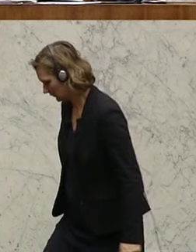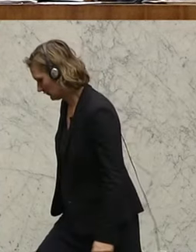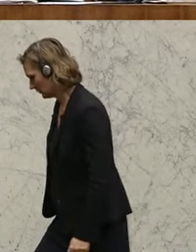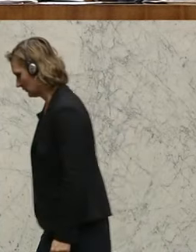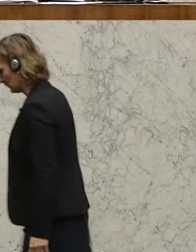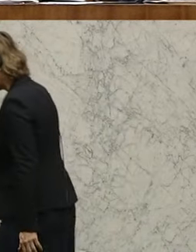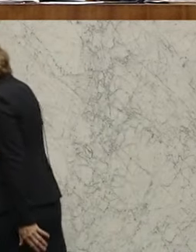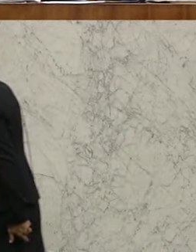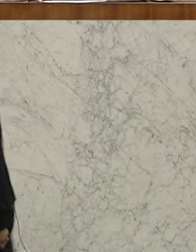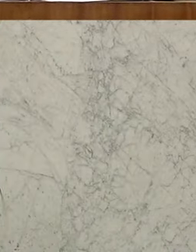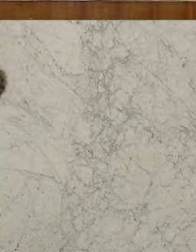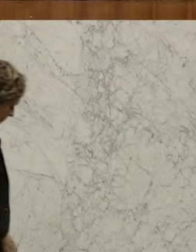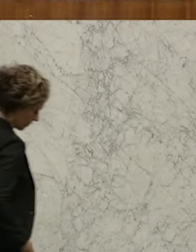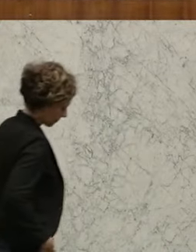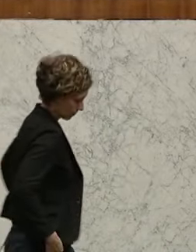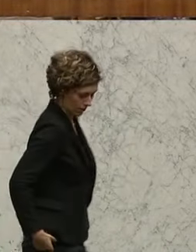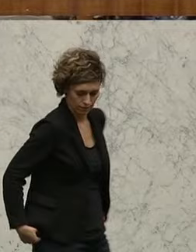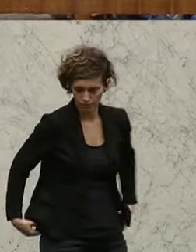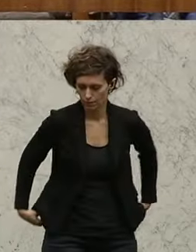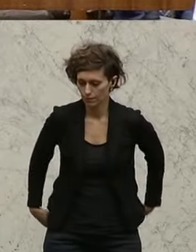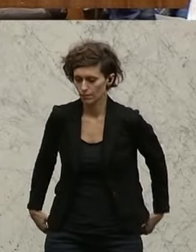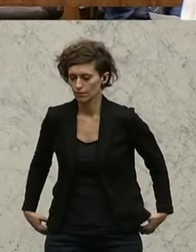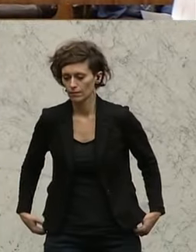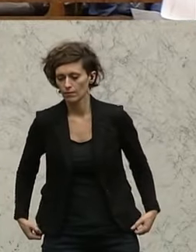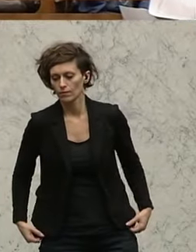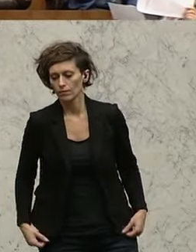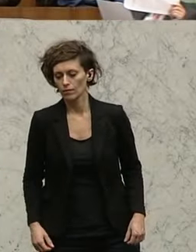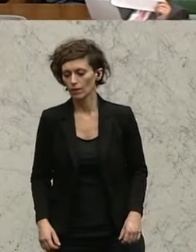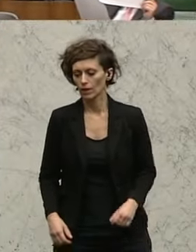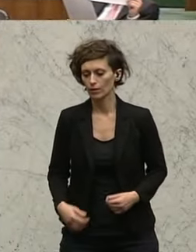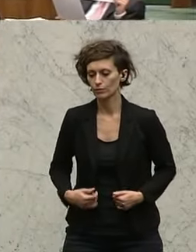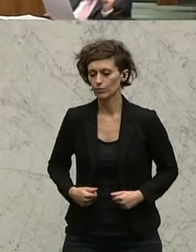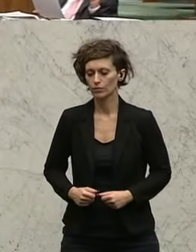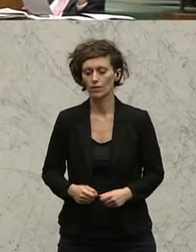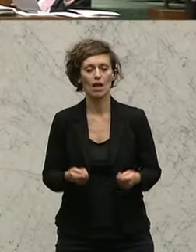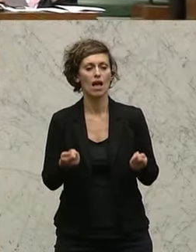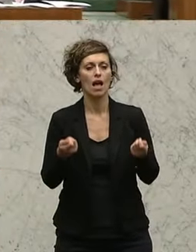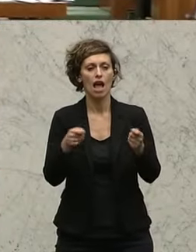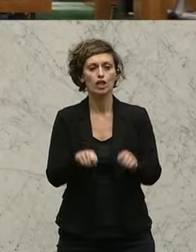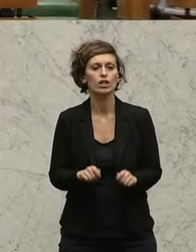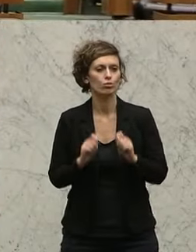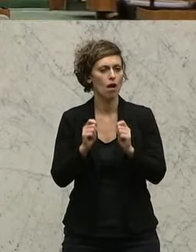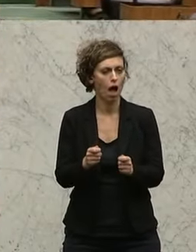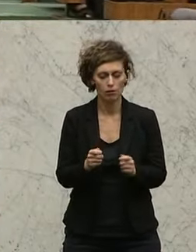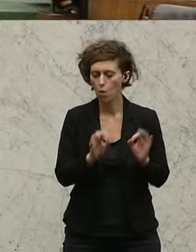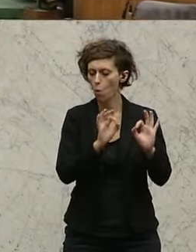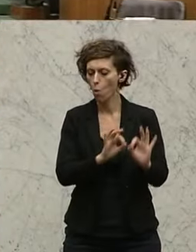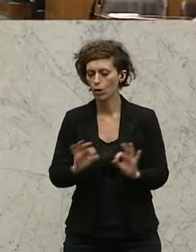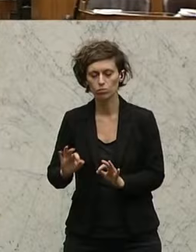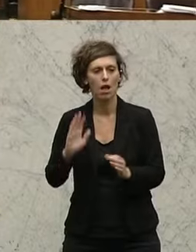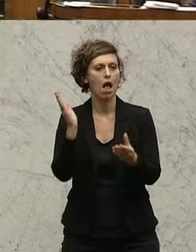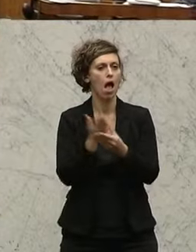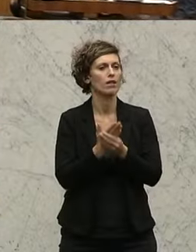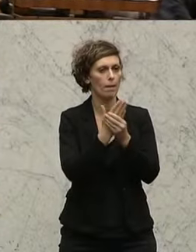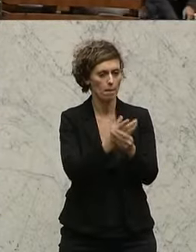Die Talfahrt des Heeres sei gestoppt, sagt Christian Lausch von der FPÖ. Er ist allerdings gegen die Vorbereitung eines Sicherheitsministeriums, das